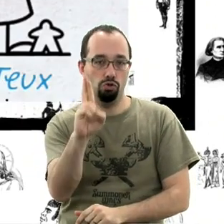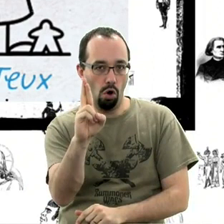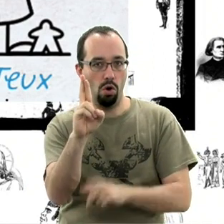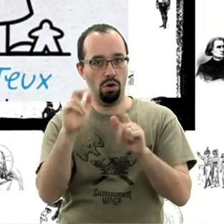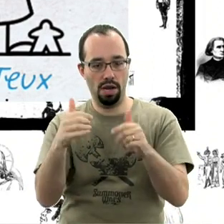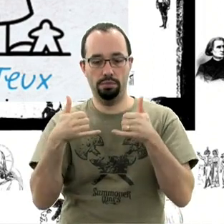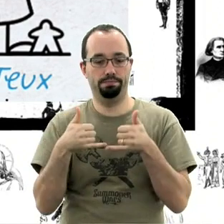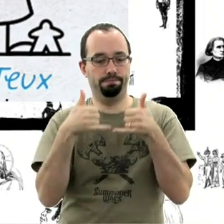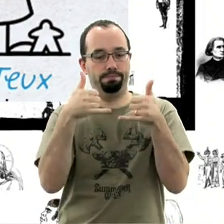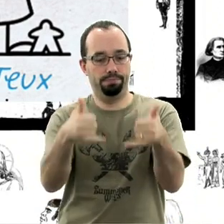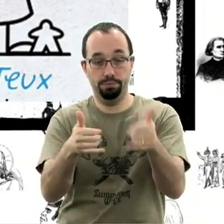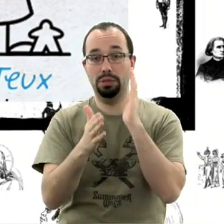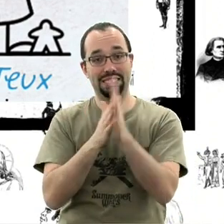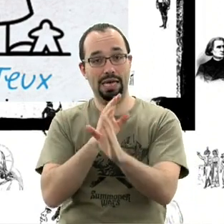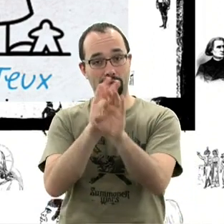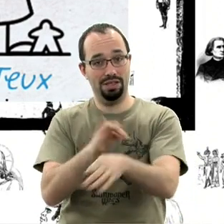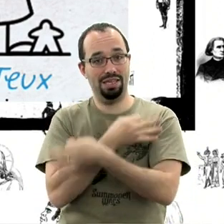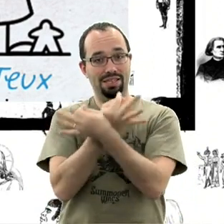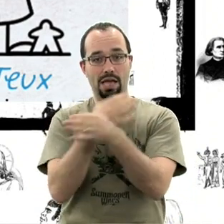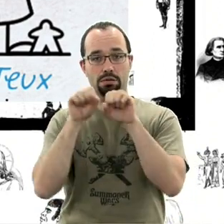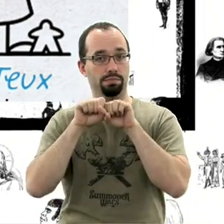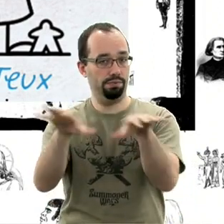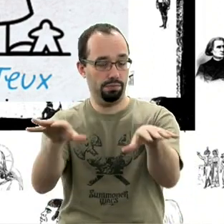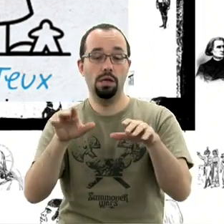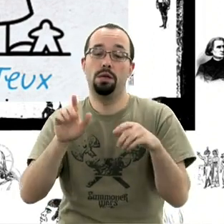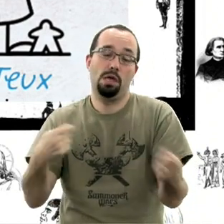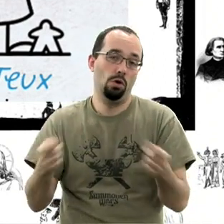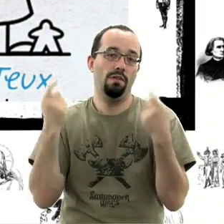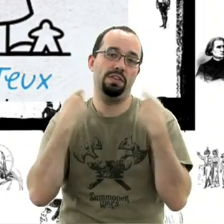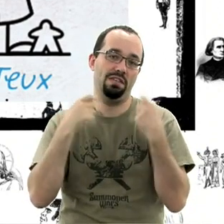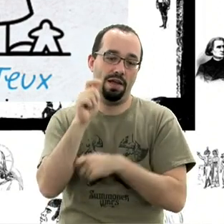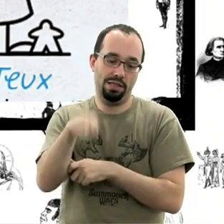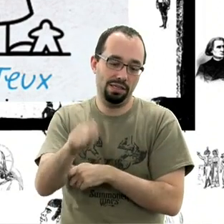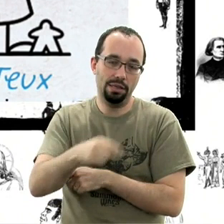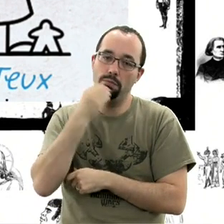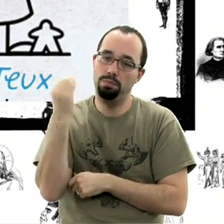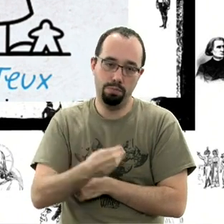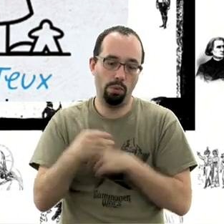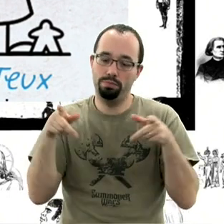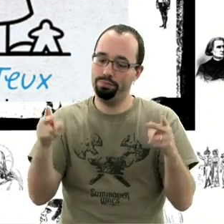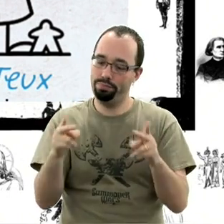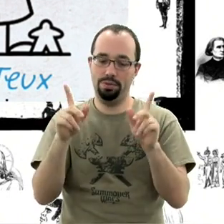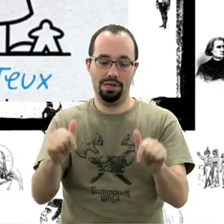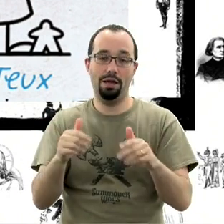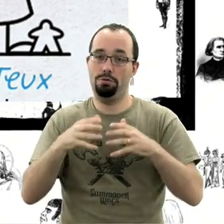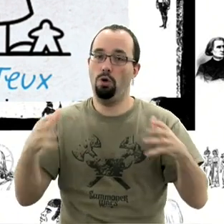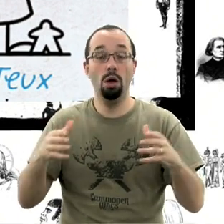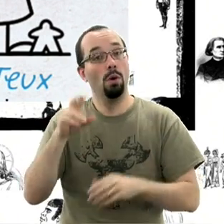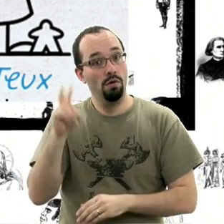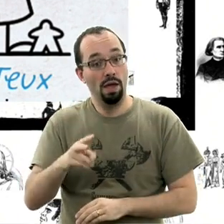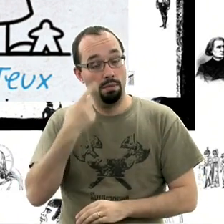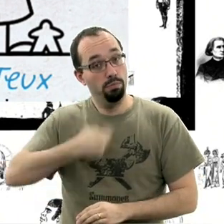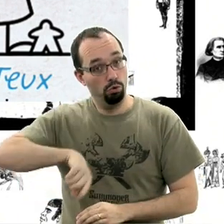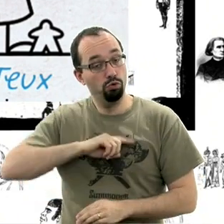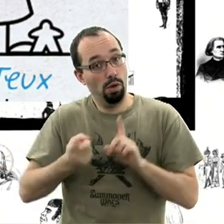diffusée en direct sur Trick Crack. Bref, le Festival de Cannes, un grand élure moment. Alors c'est un gros élure moment pour nous